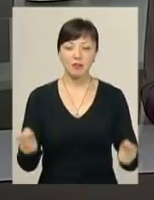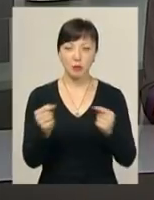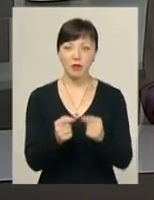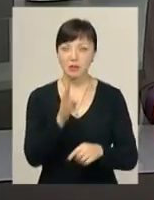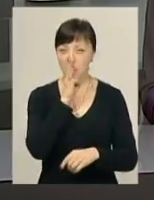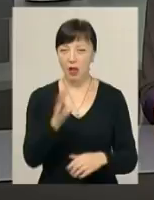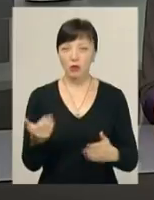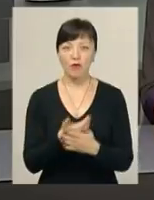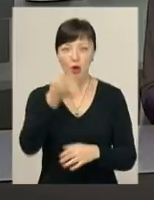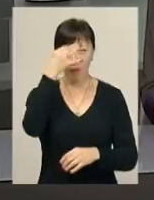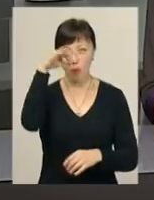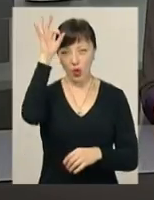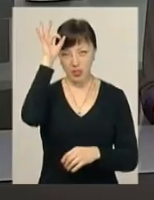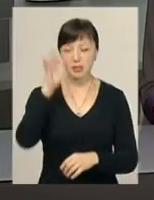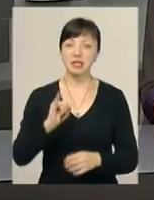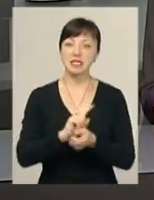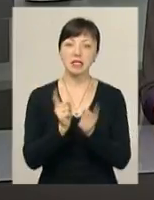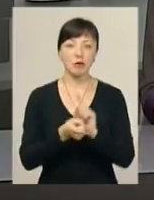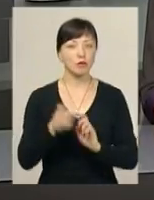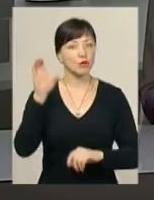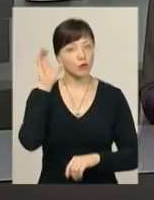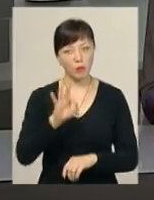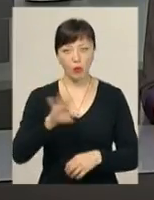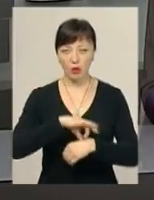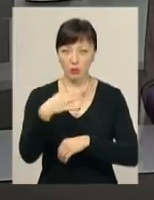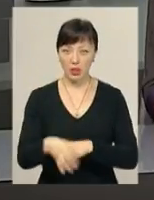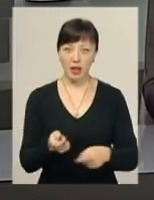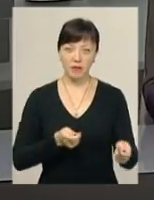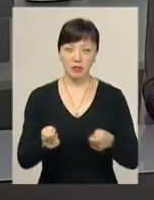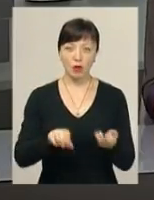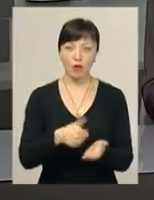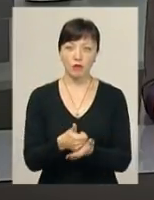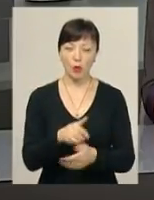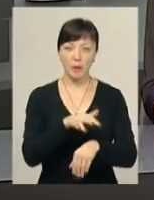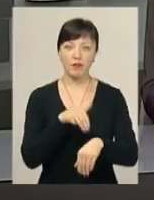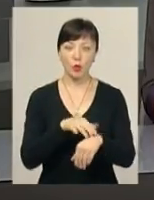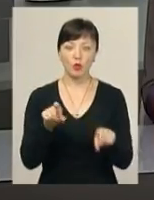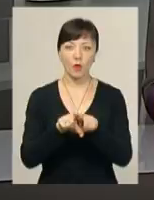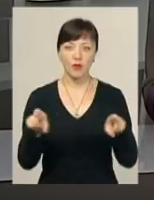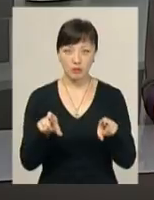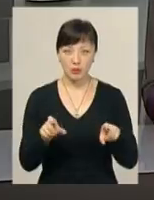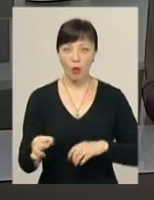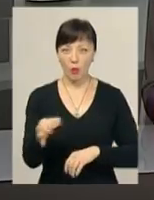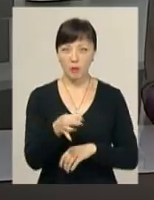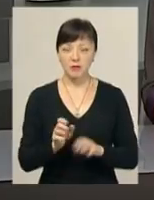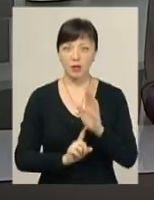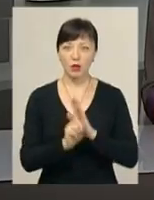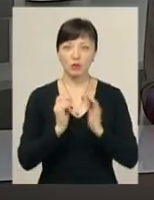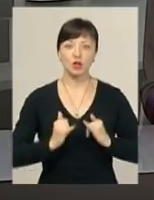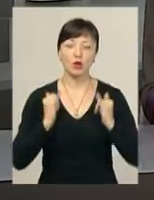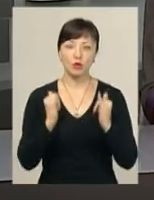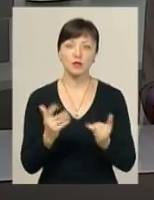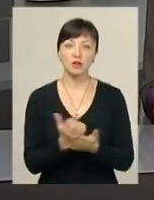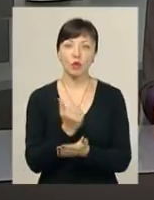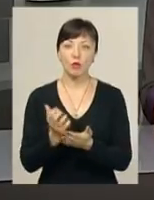заробітків нової поліції. Та замість послухати про наболіле, керівництво головного правоохоронного відомства області взялося вшановувати